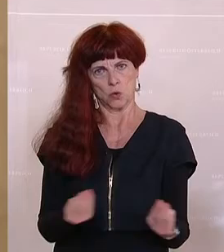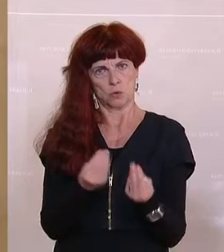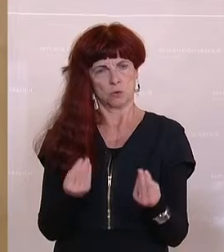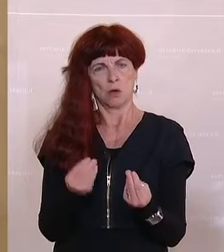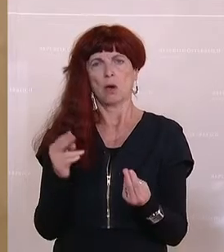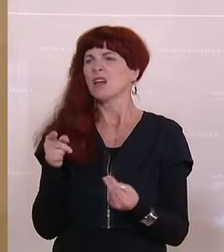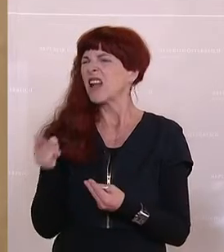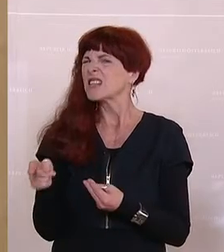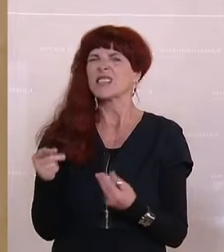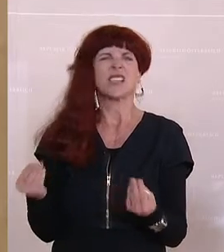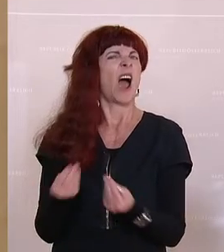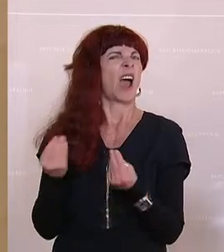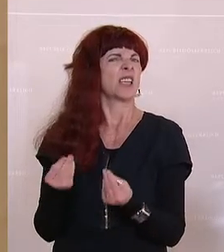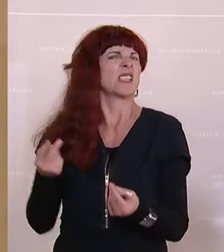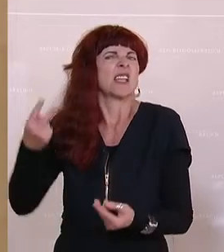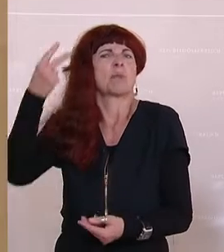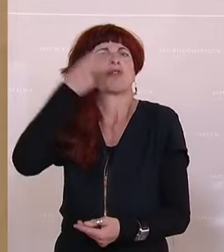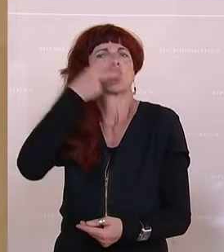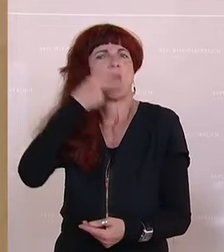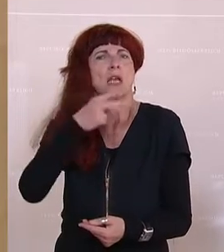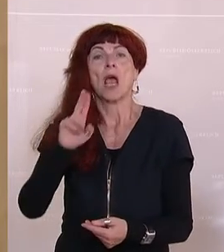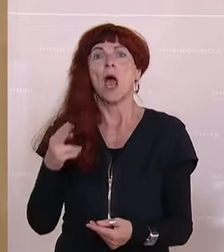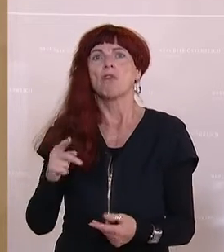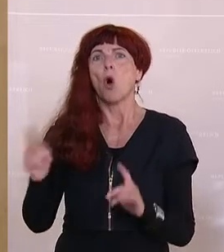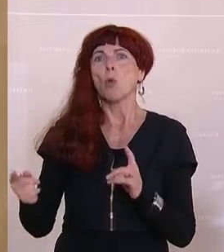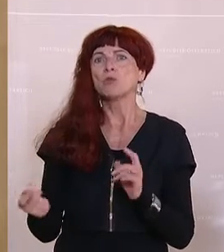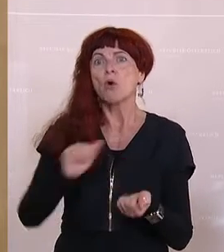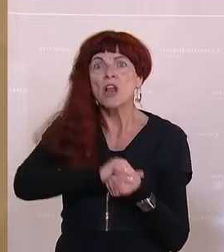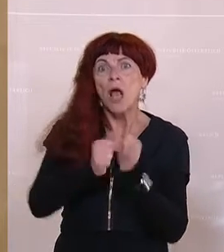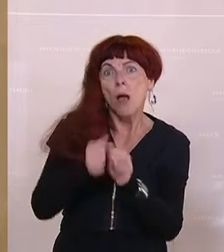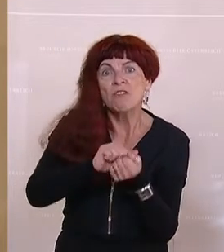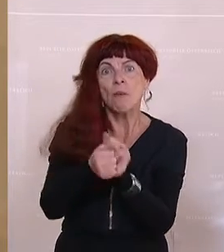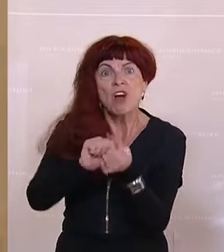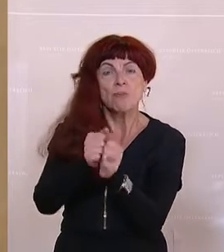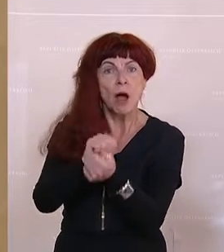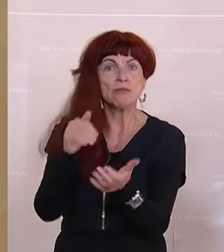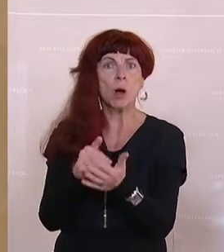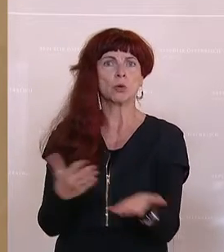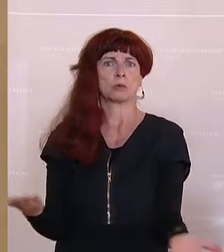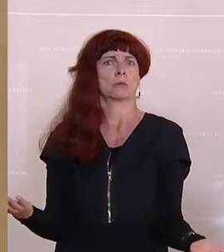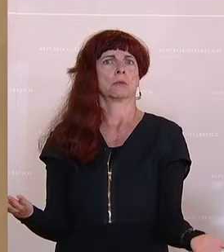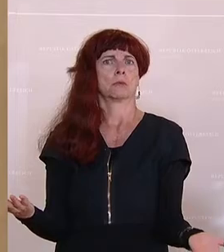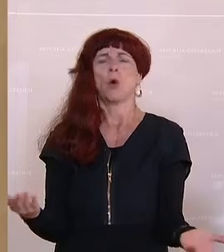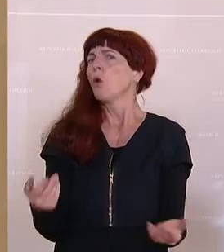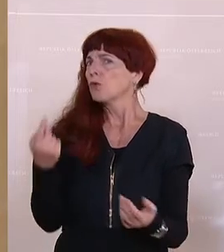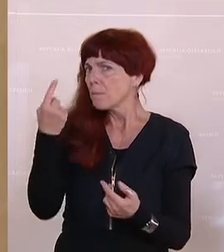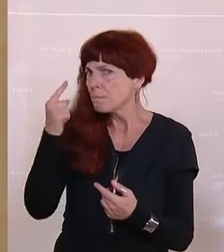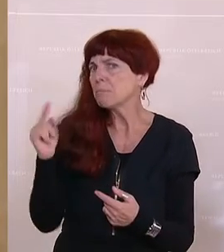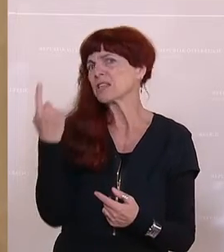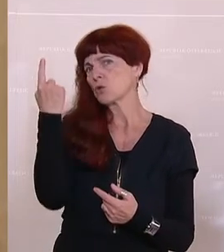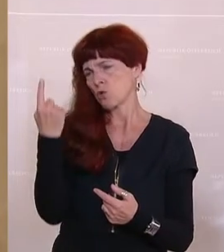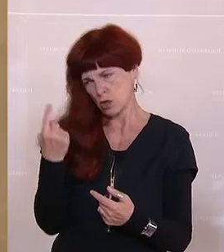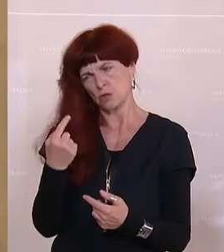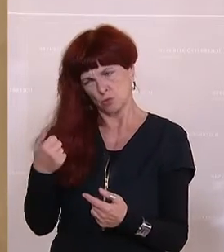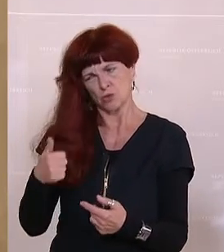Selbstverständliches, so etwas Selbstverständliches so erkämpft werden musste. Und dabei richte ich auch besonders jetzt meine Augen auf die